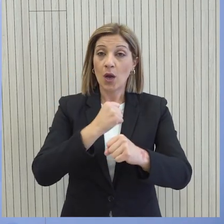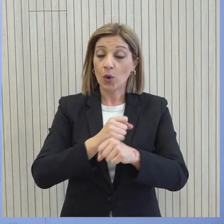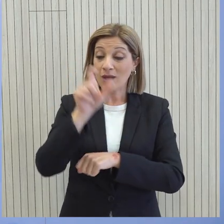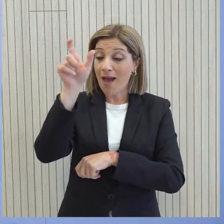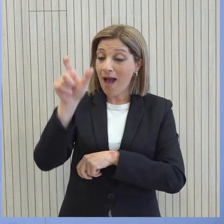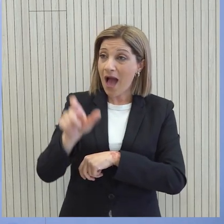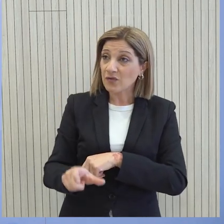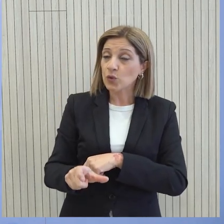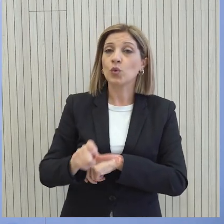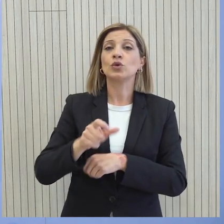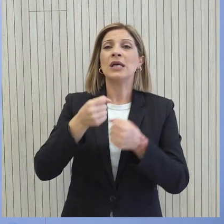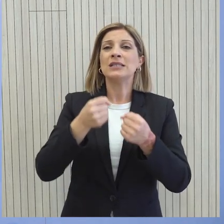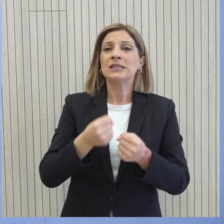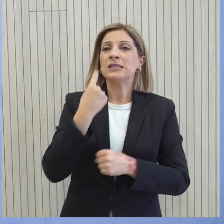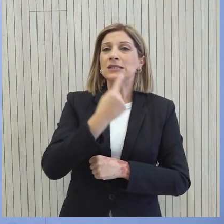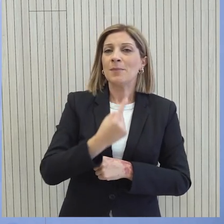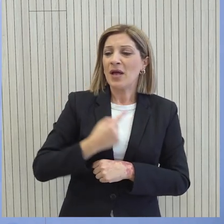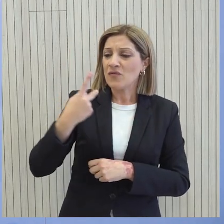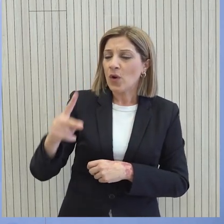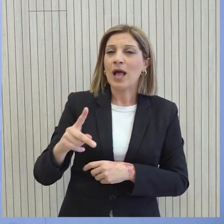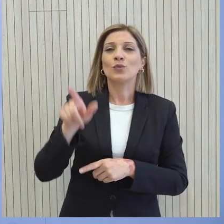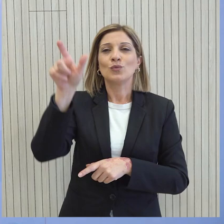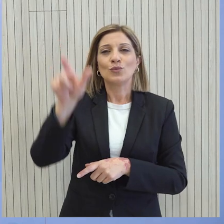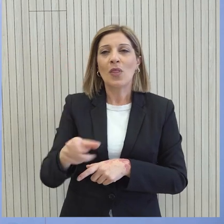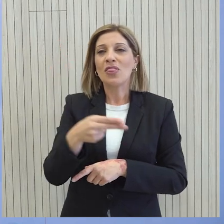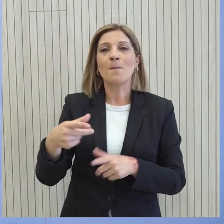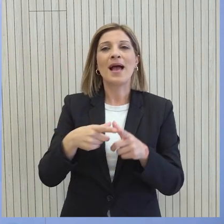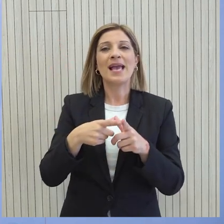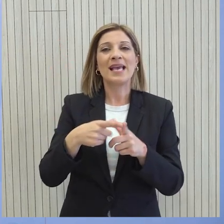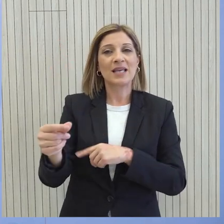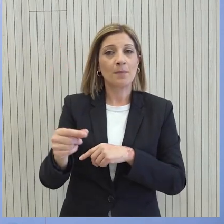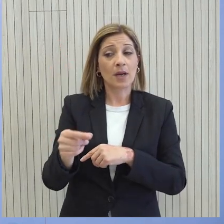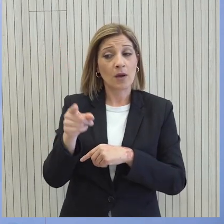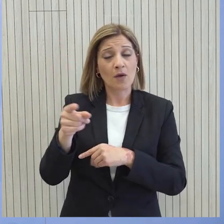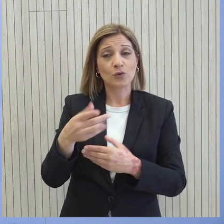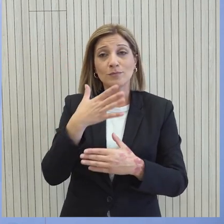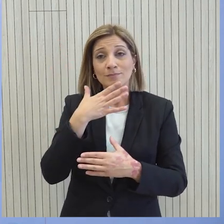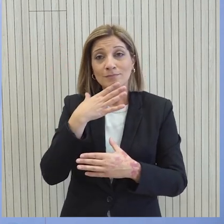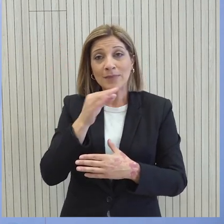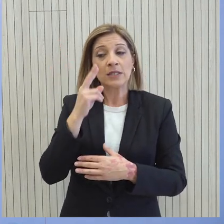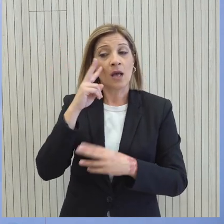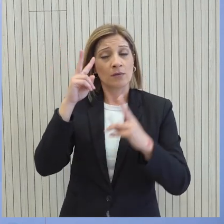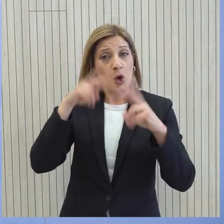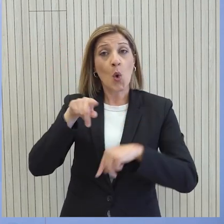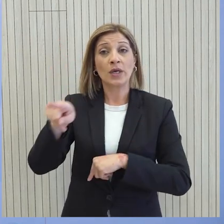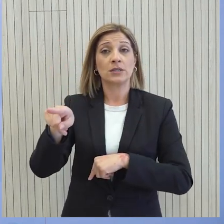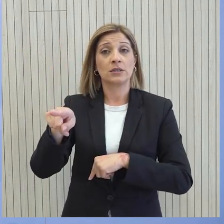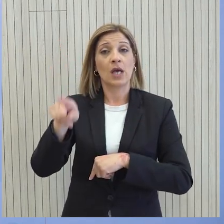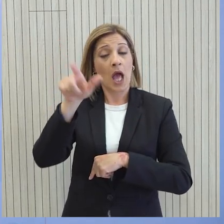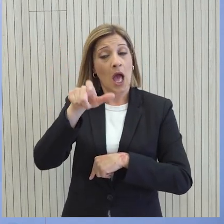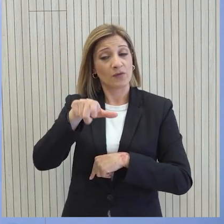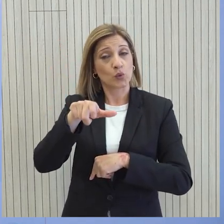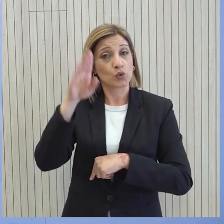στάση Αλλά και η δική του προσωπική εμπλοκή ως προς το Κυπριακό Τον έχουν καταστήσει ως βαθύ γνώση του Κυπριακού